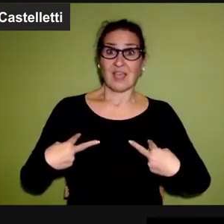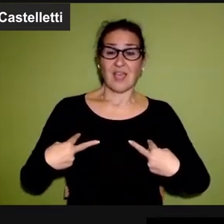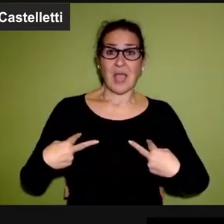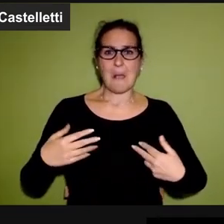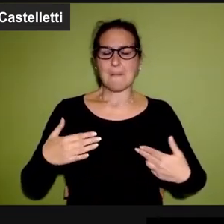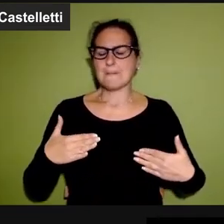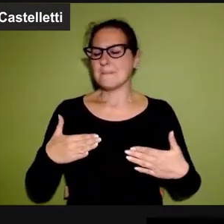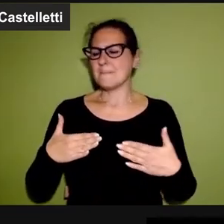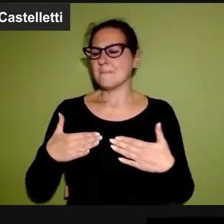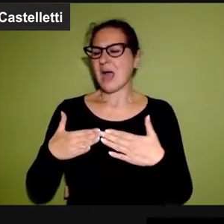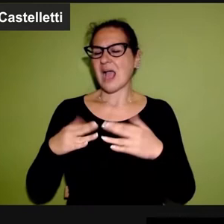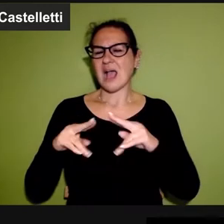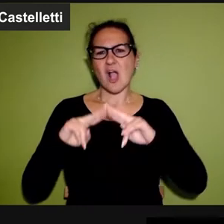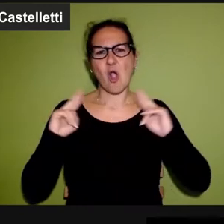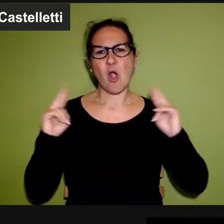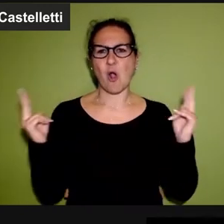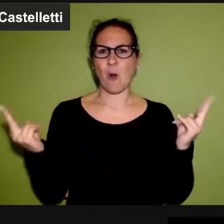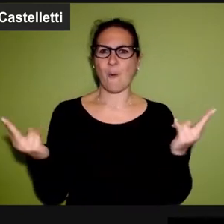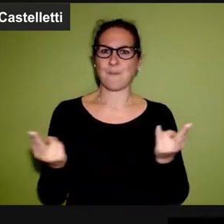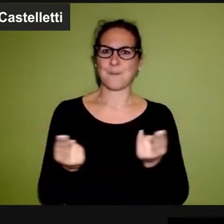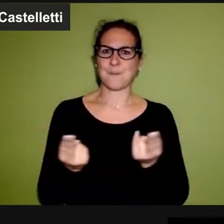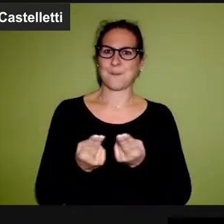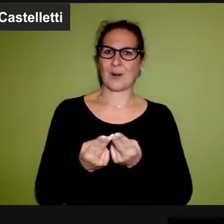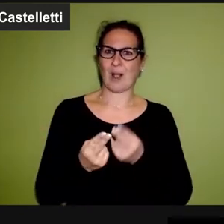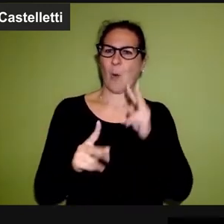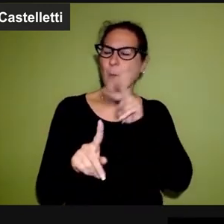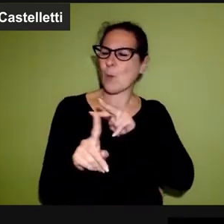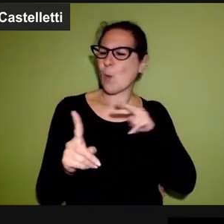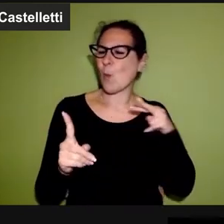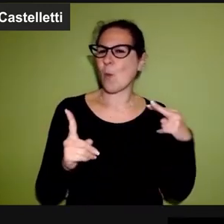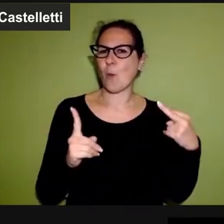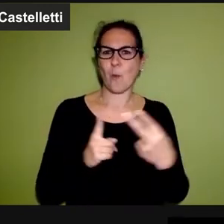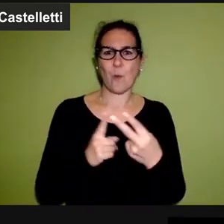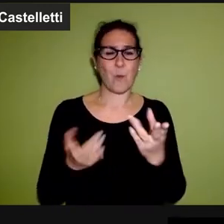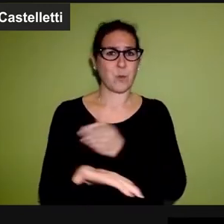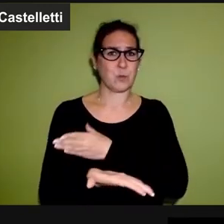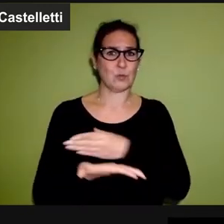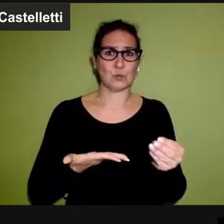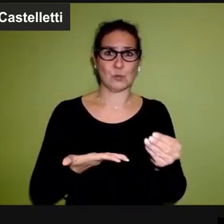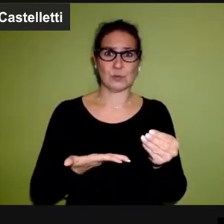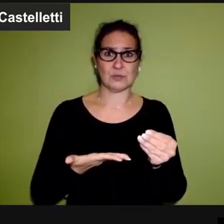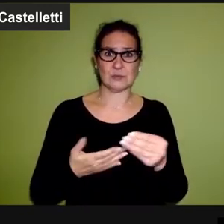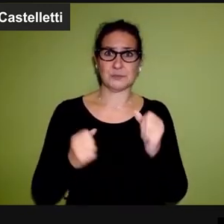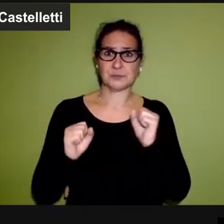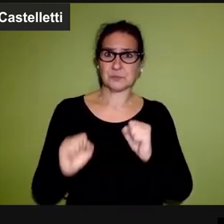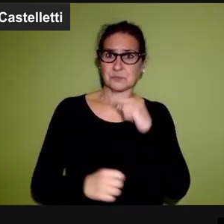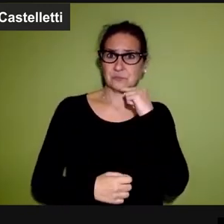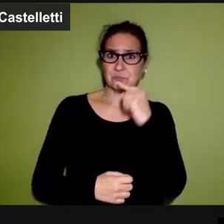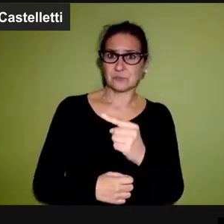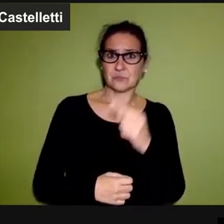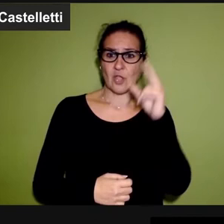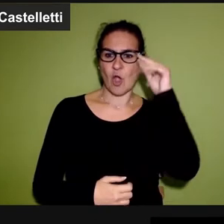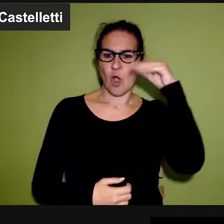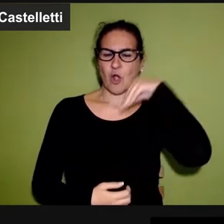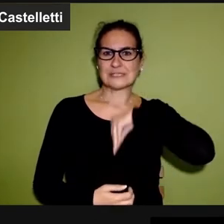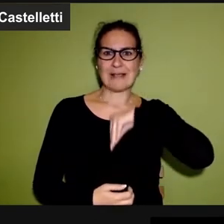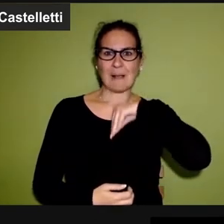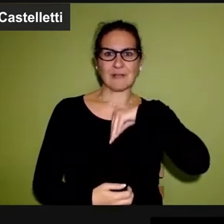ha della vita con la massima pianezza possibile, da tutti i punti di vista. Vorrei quasi dire che